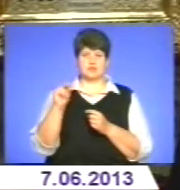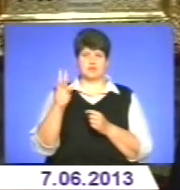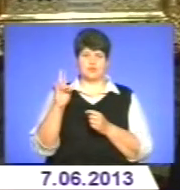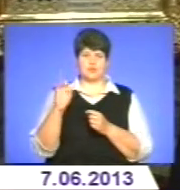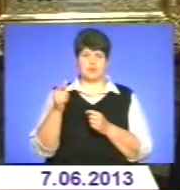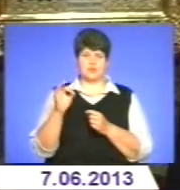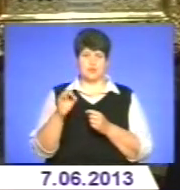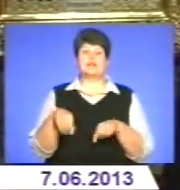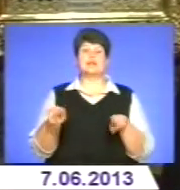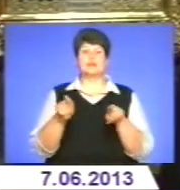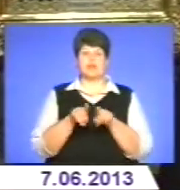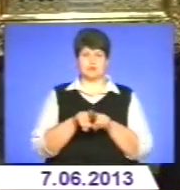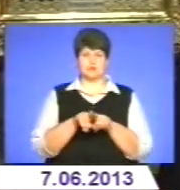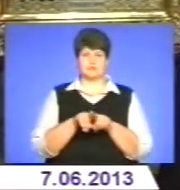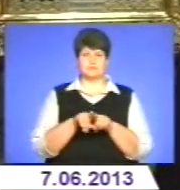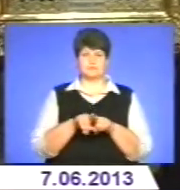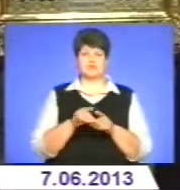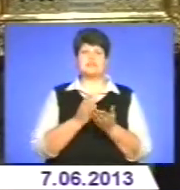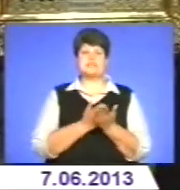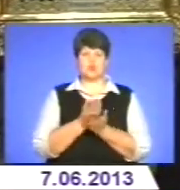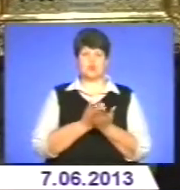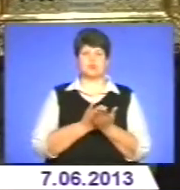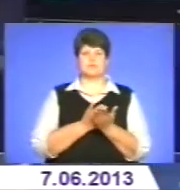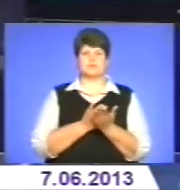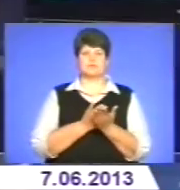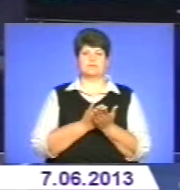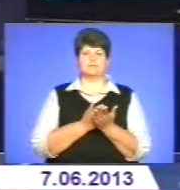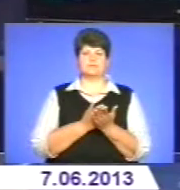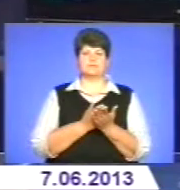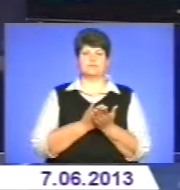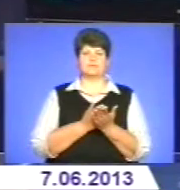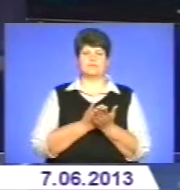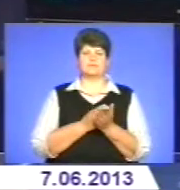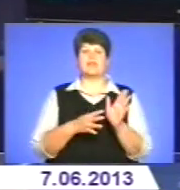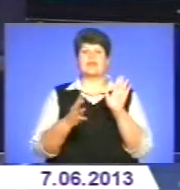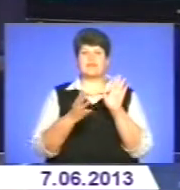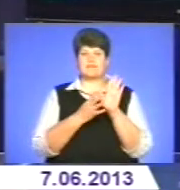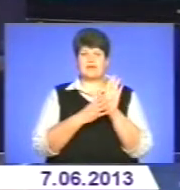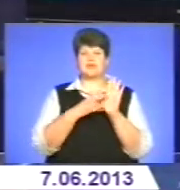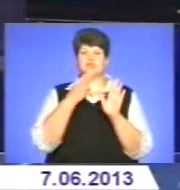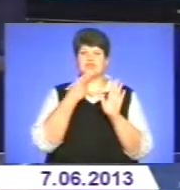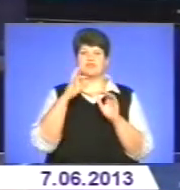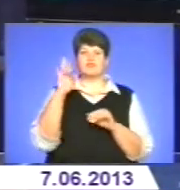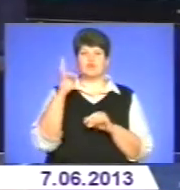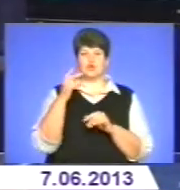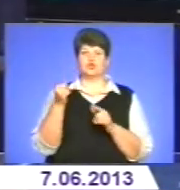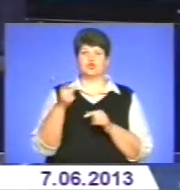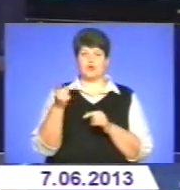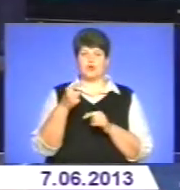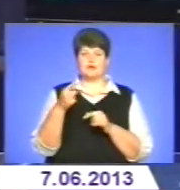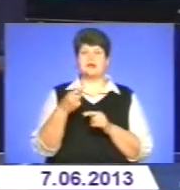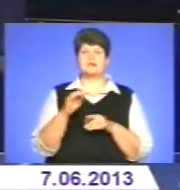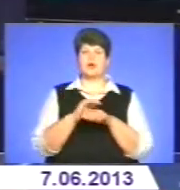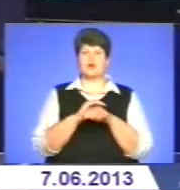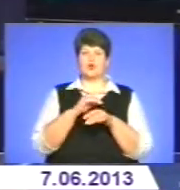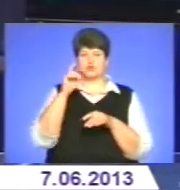Він також заслужив. 9 червня в неділю до Тернополя з благословення